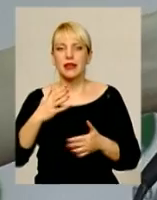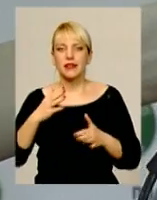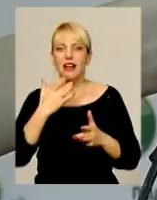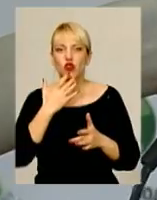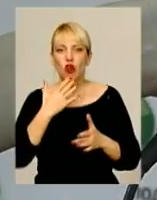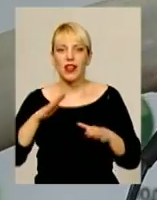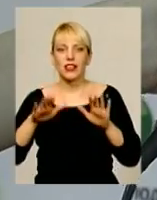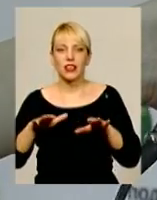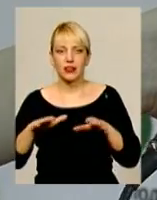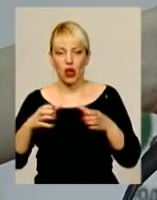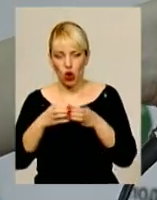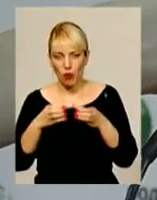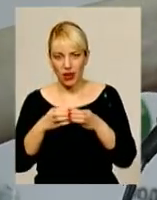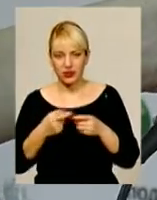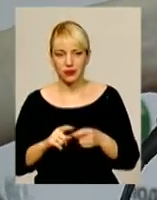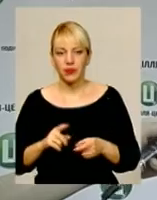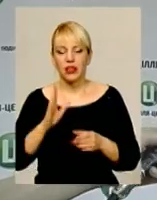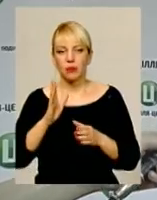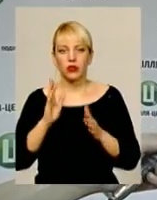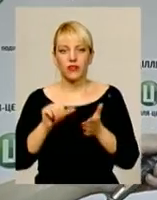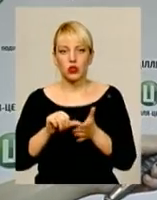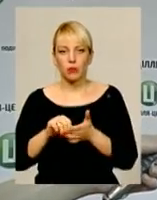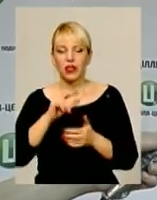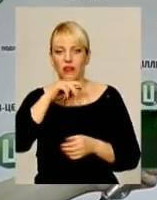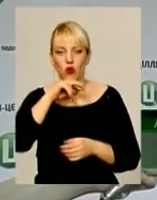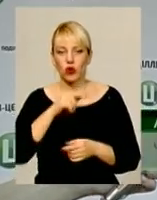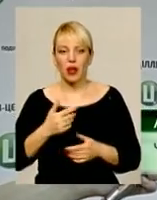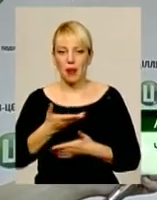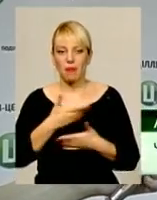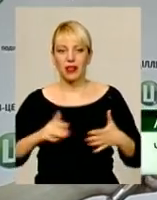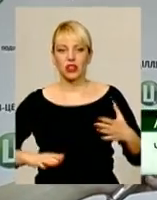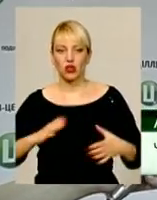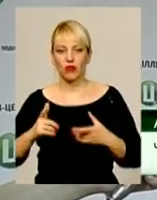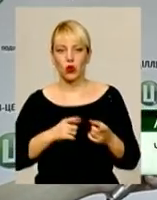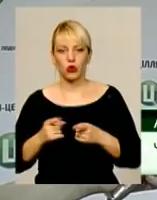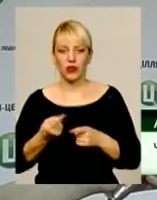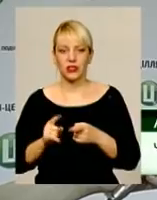команді, яка виступить на Чемпіонаті світу в Кореї. Ми тренувалися, готовилися до цього.